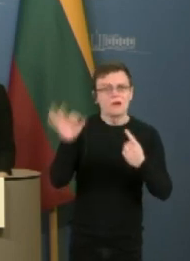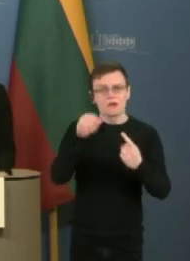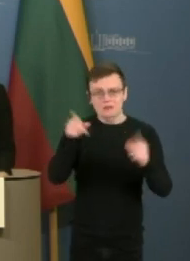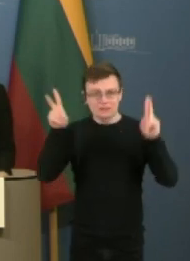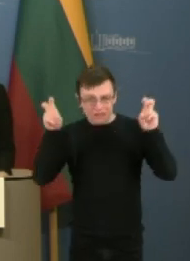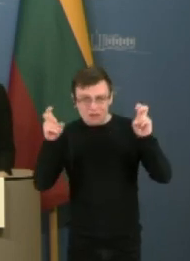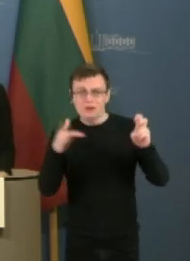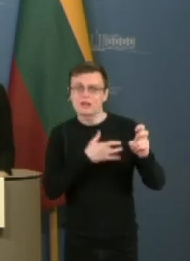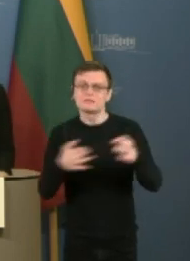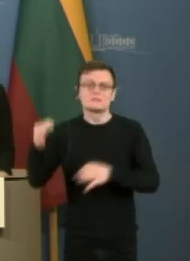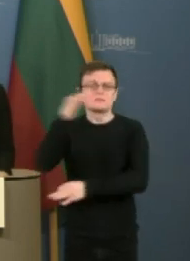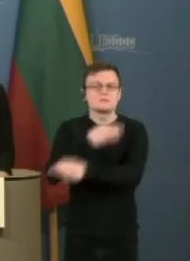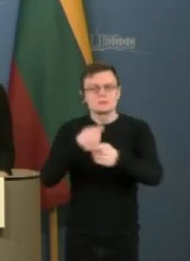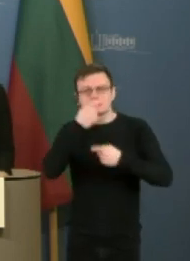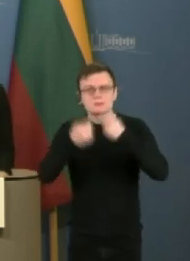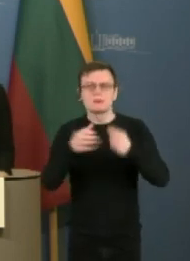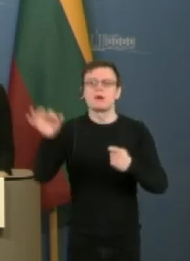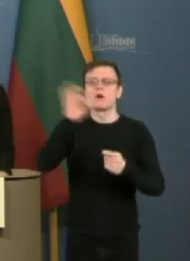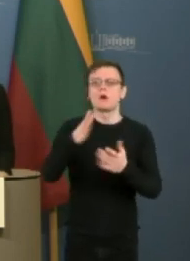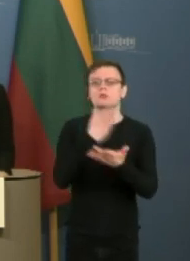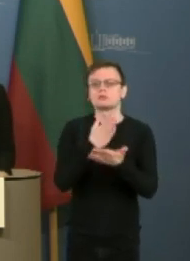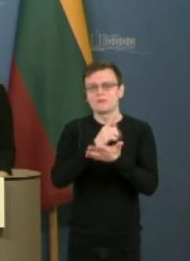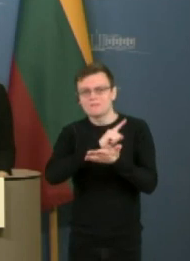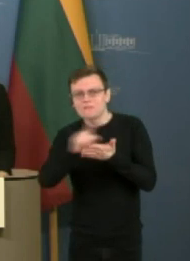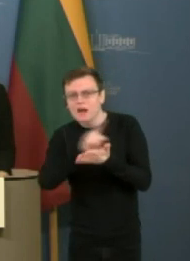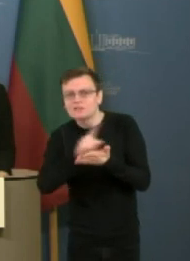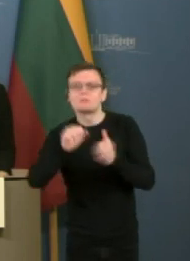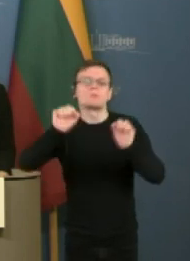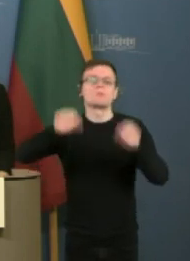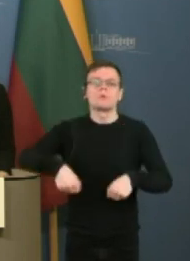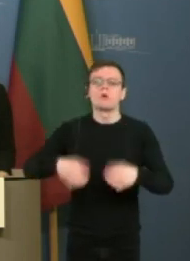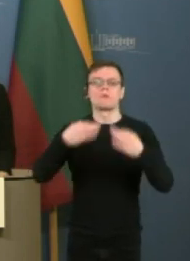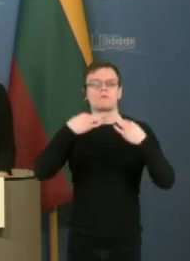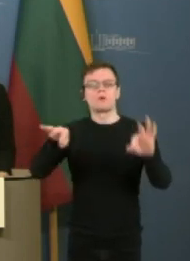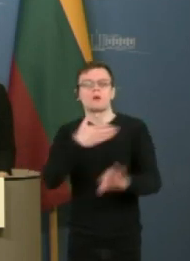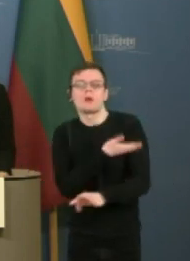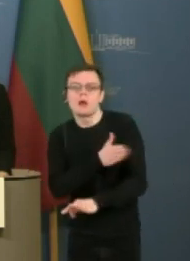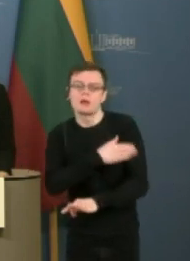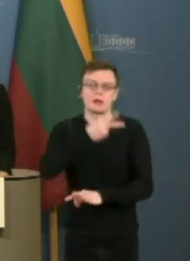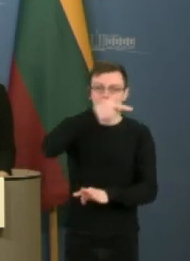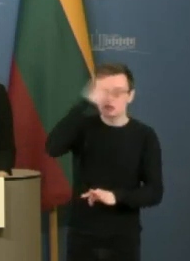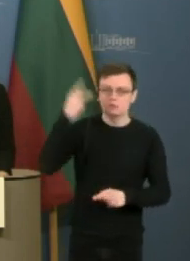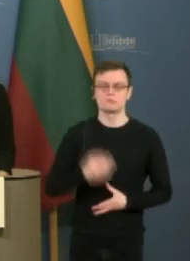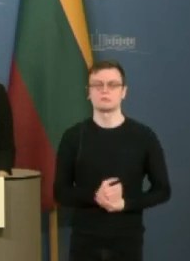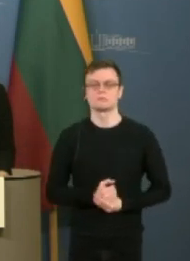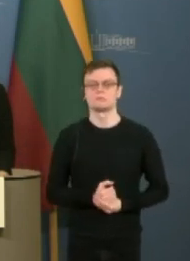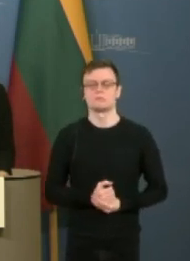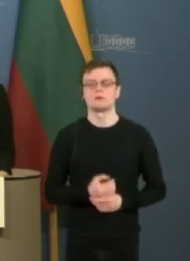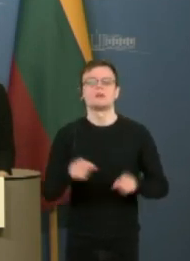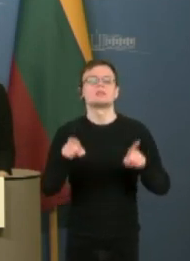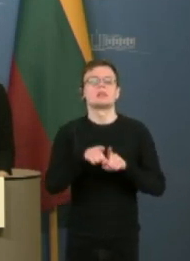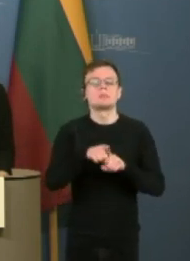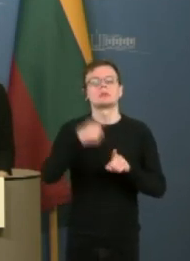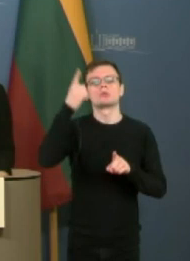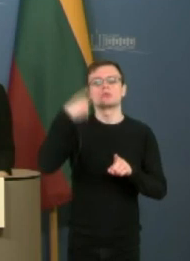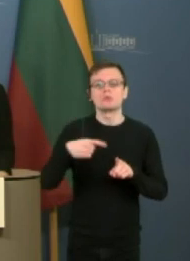aptartos kažkokios detalės dėl kelionių burbulo tarp Lietuvos ir Lenkijos? Ir čia tikriausia klausimas dar Lenkijos